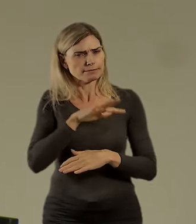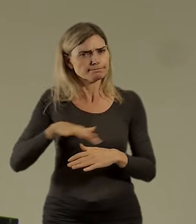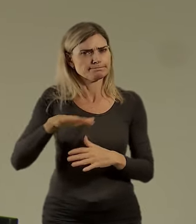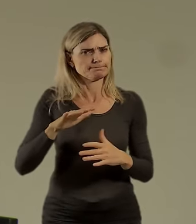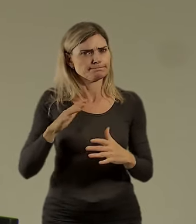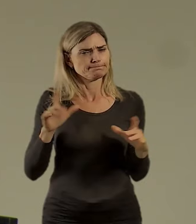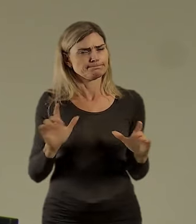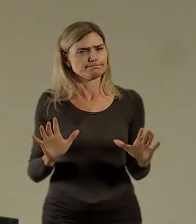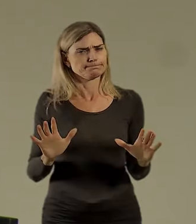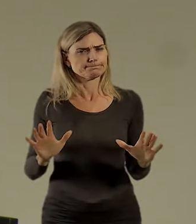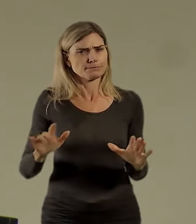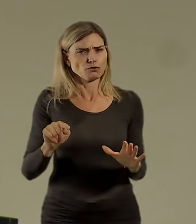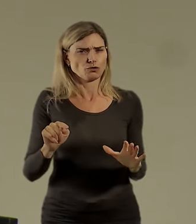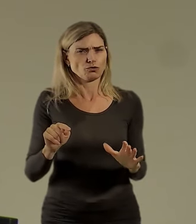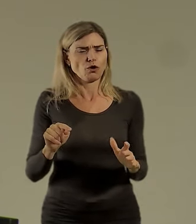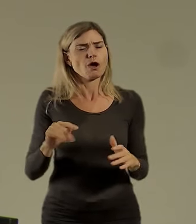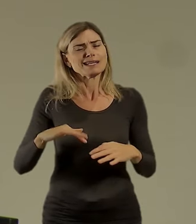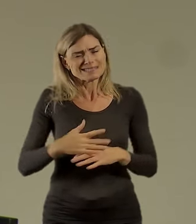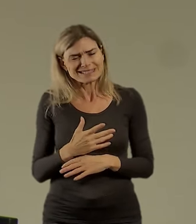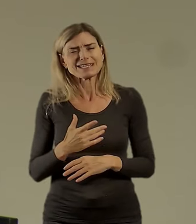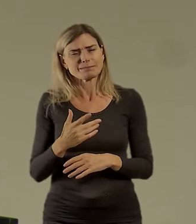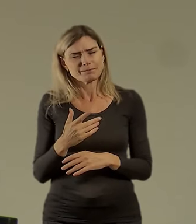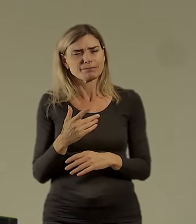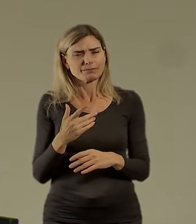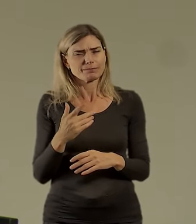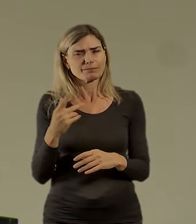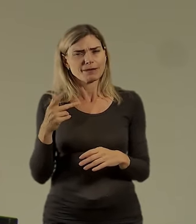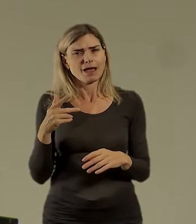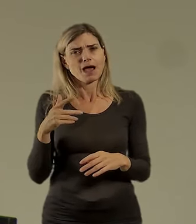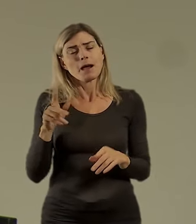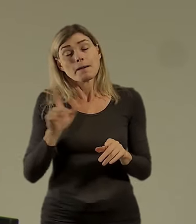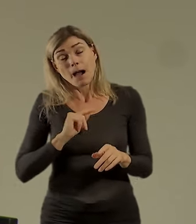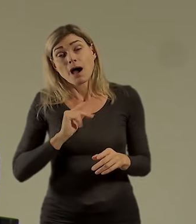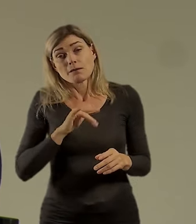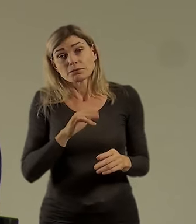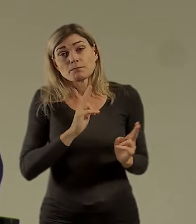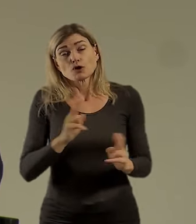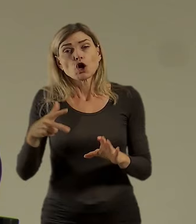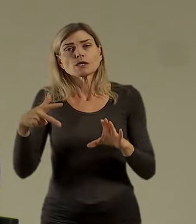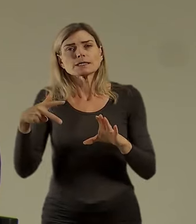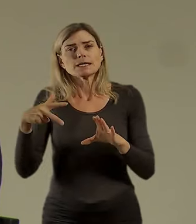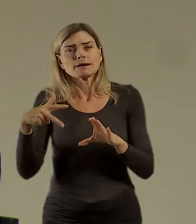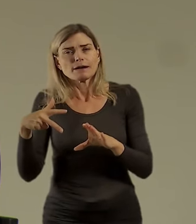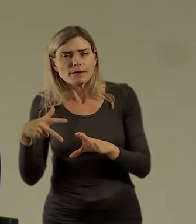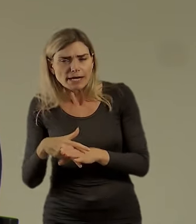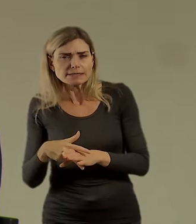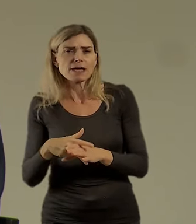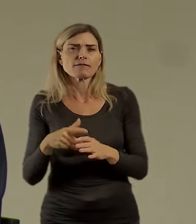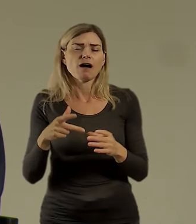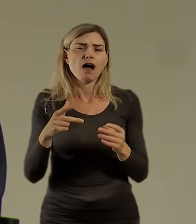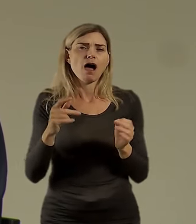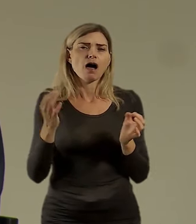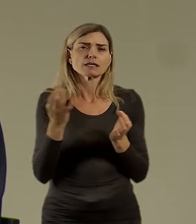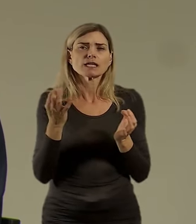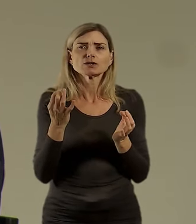v tom máme určitou rezervu, pak máme velkou rezervu v tom propojení těma vrtkama a osvobozením